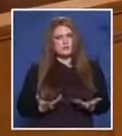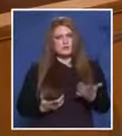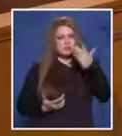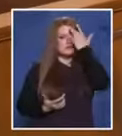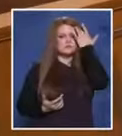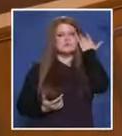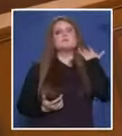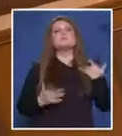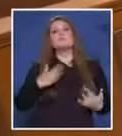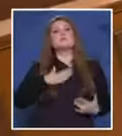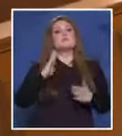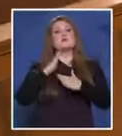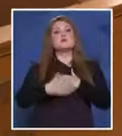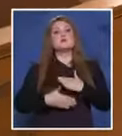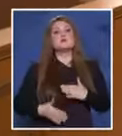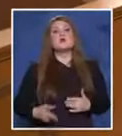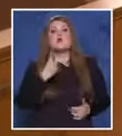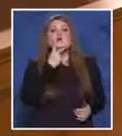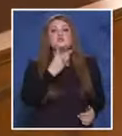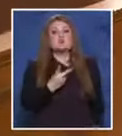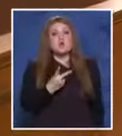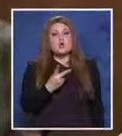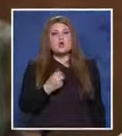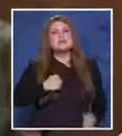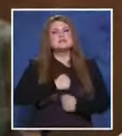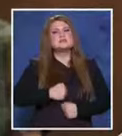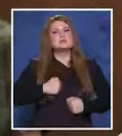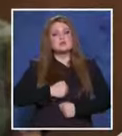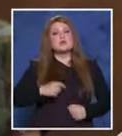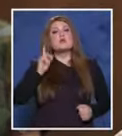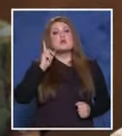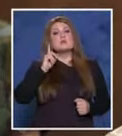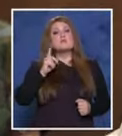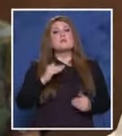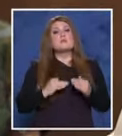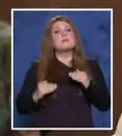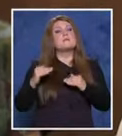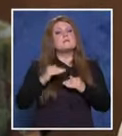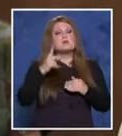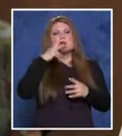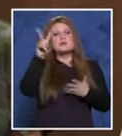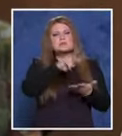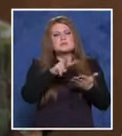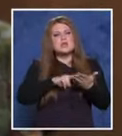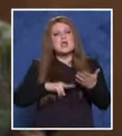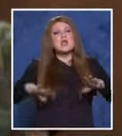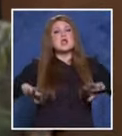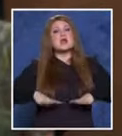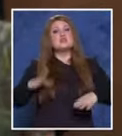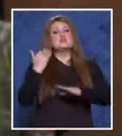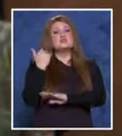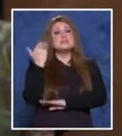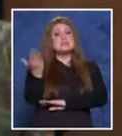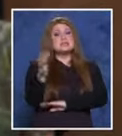Пострадалият? Има ли право да се пострадя? С оглед на затрудненията, които би предизвикало разглеждането на граждански иск и